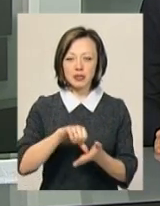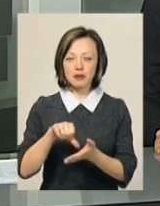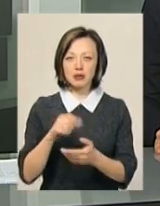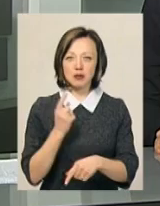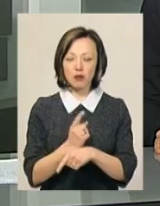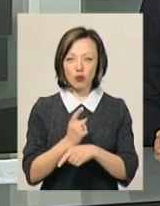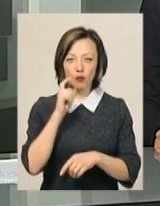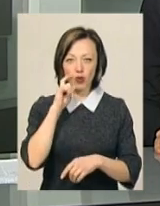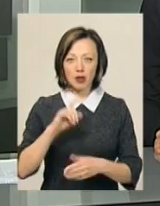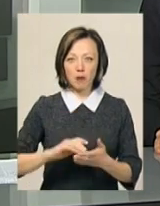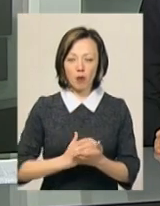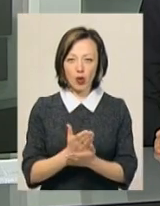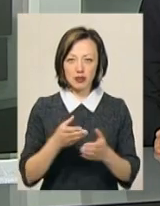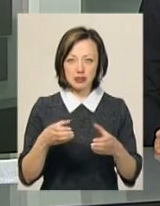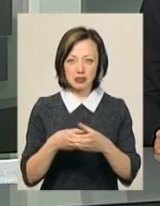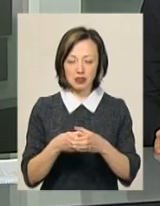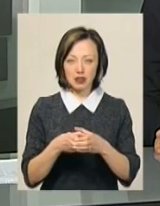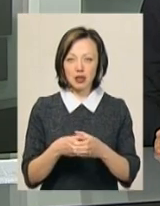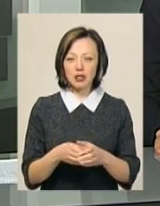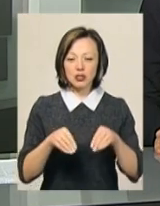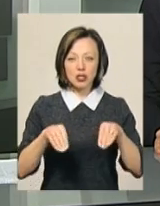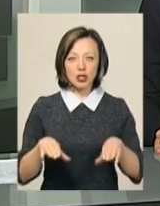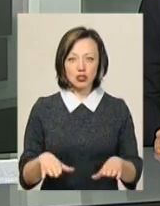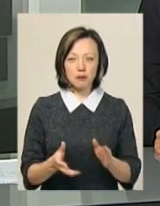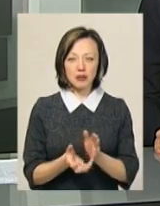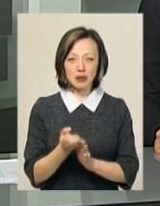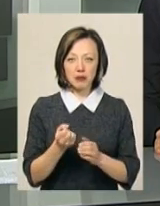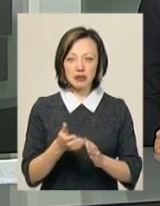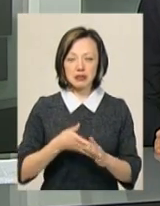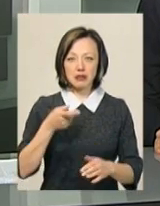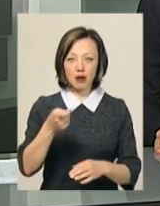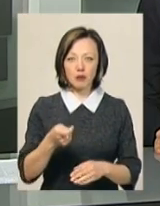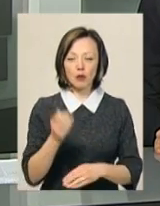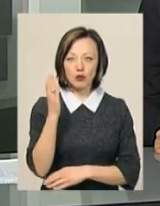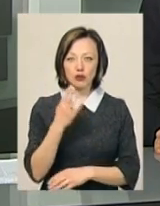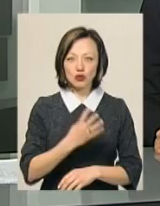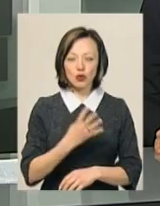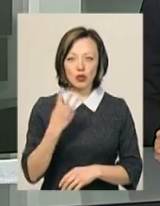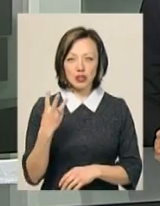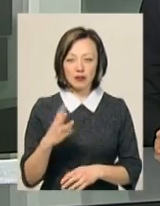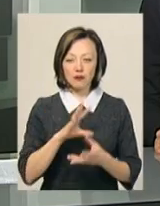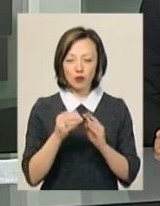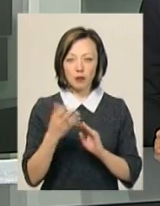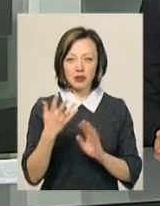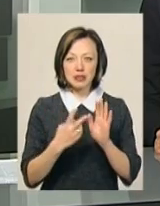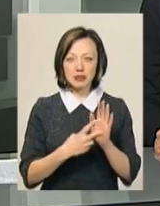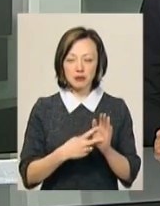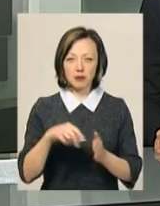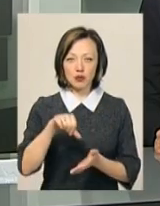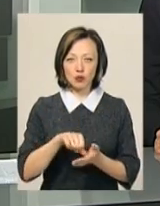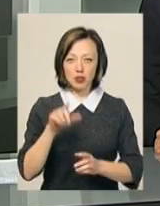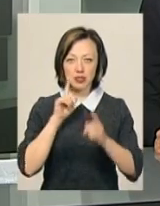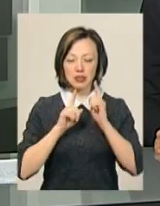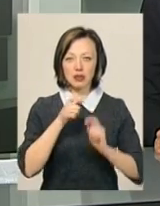забороненої в Україні політсили. За рішення підтримати запит проголосували 43 з 57 присутніх на пленарному